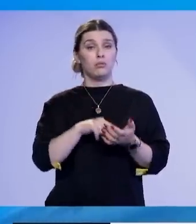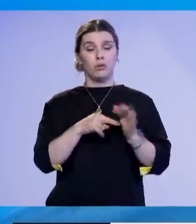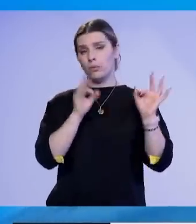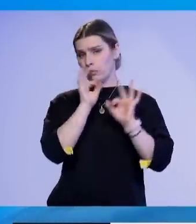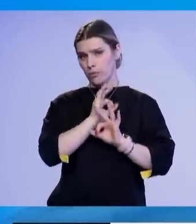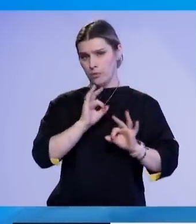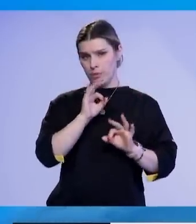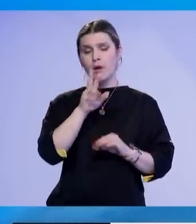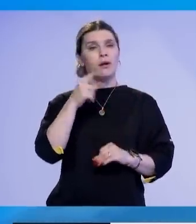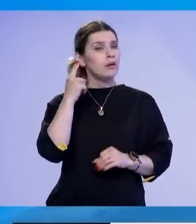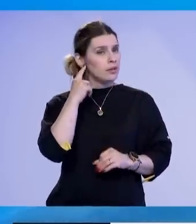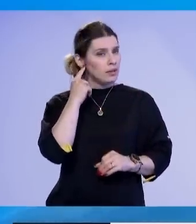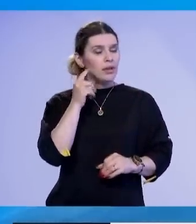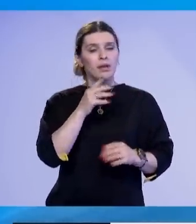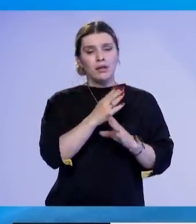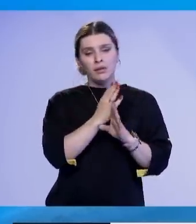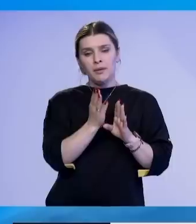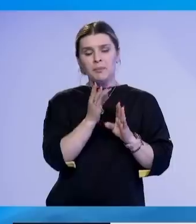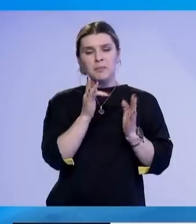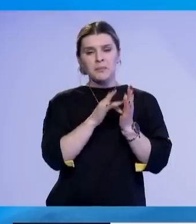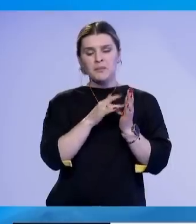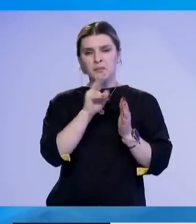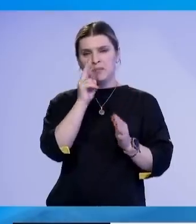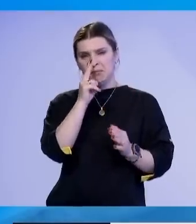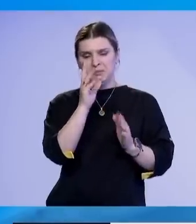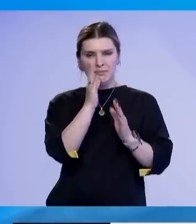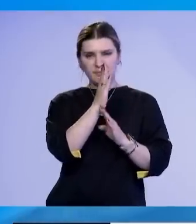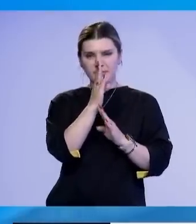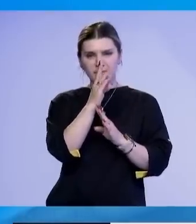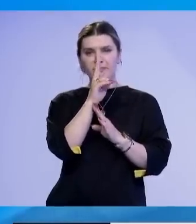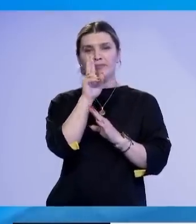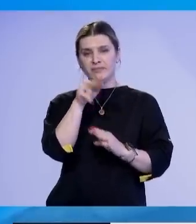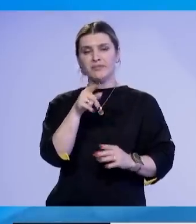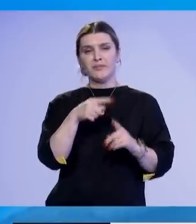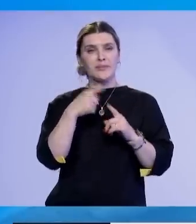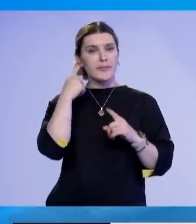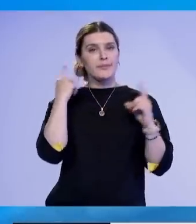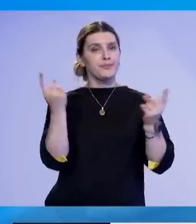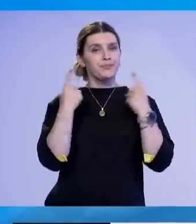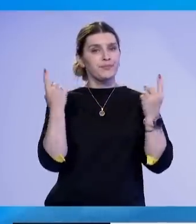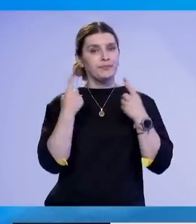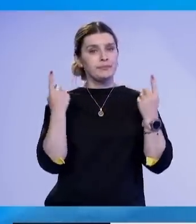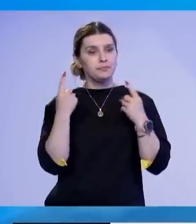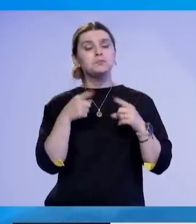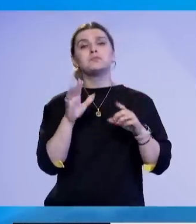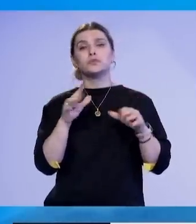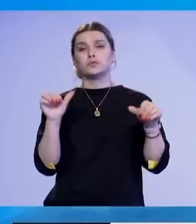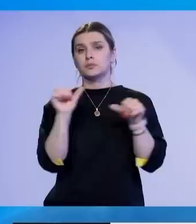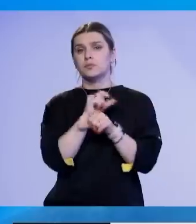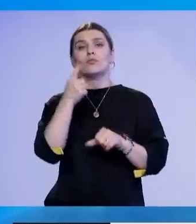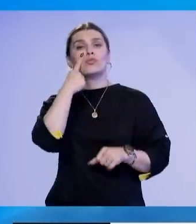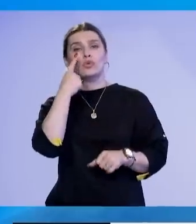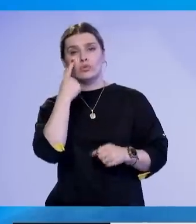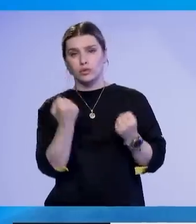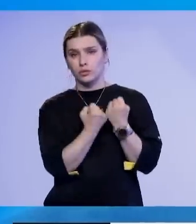informacione që rëthme zditës, ndoshtar e thores 12-10, është lëshuar alarmi, por që duket këtë qenë doshta një prov,